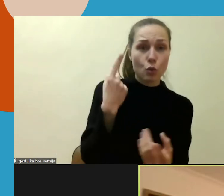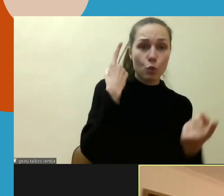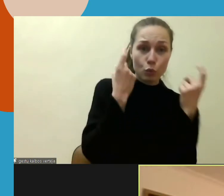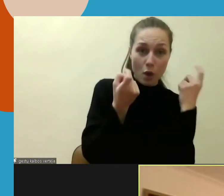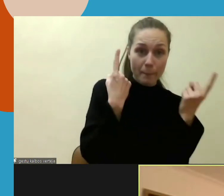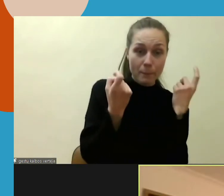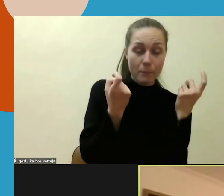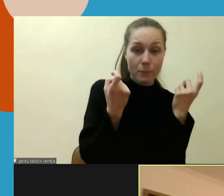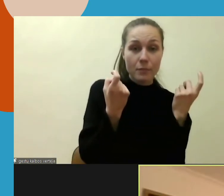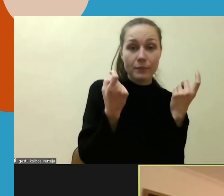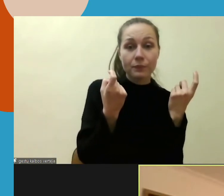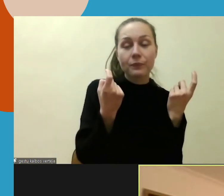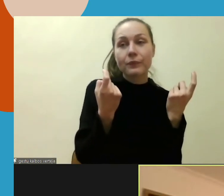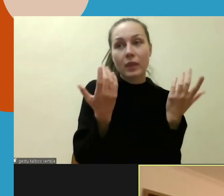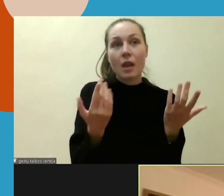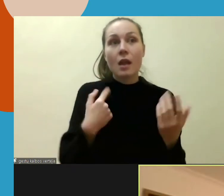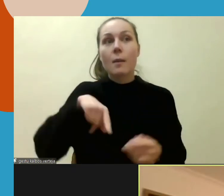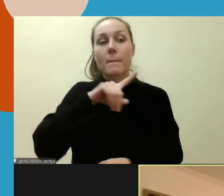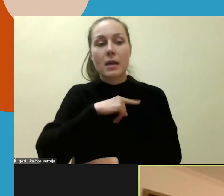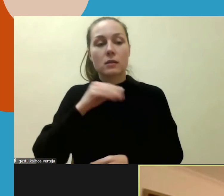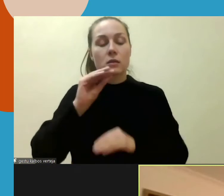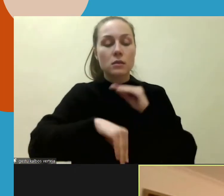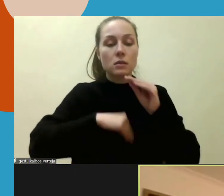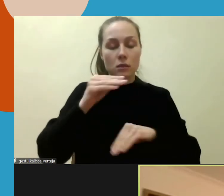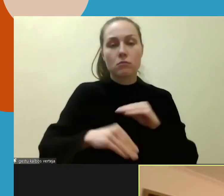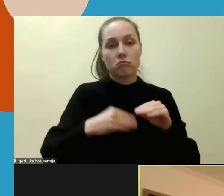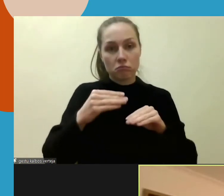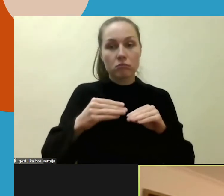susikūrėme pasitikėjimą mumis.